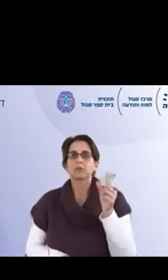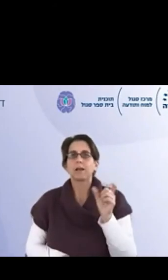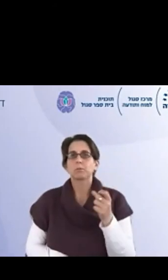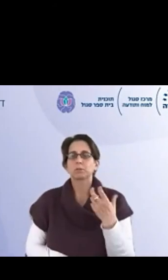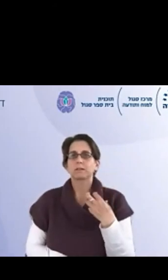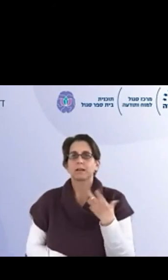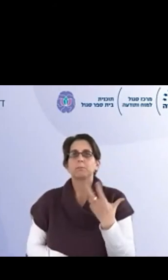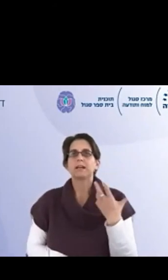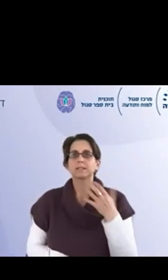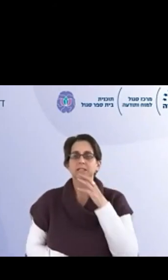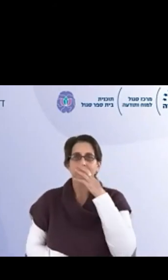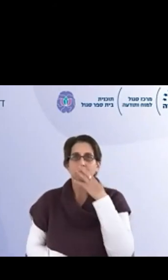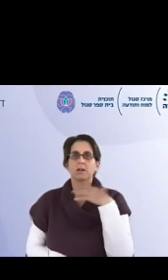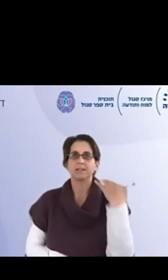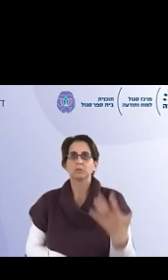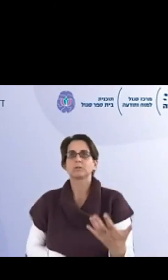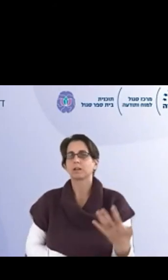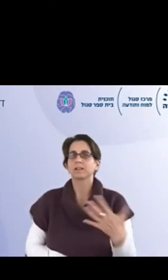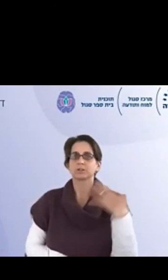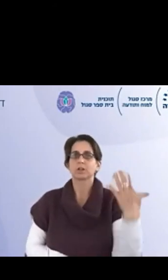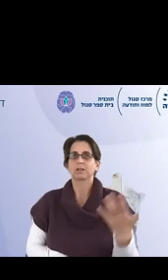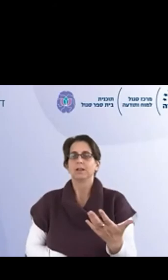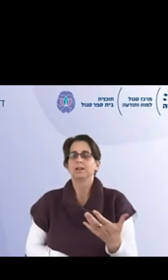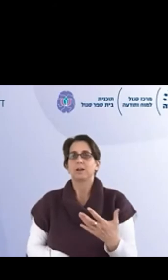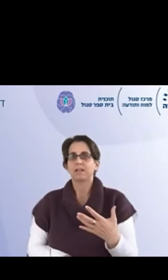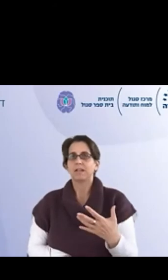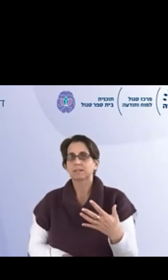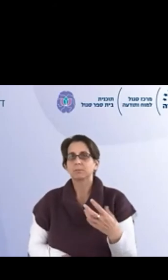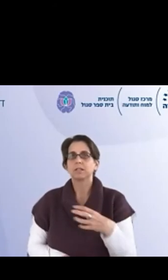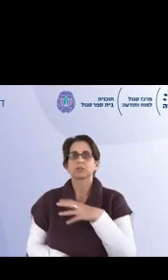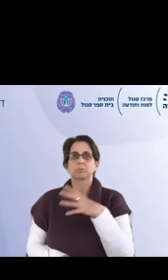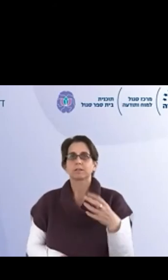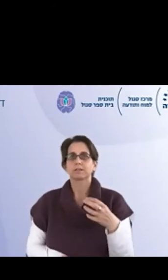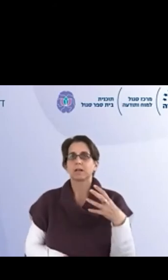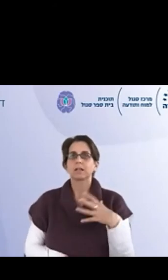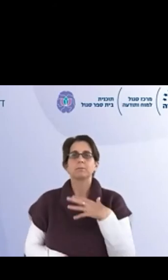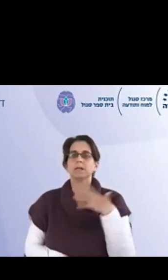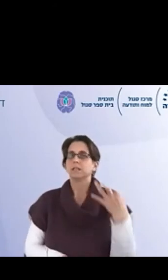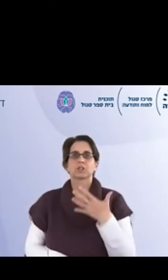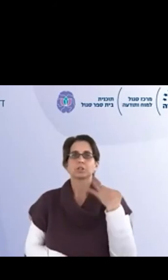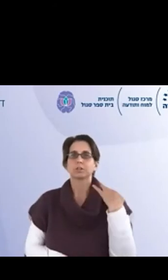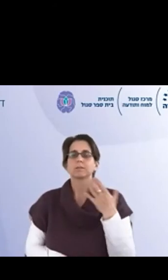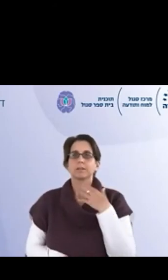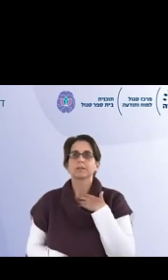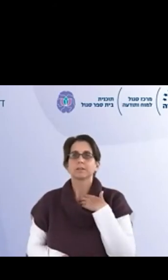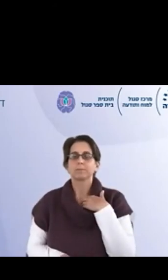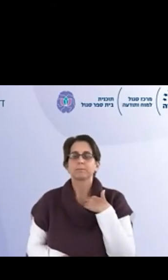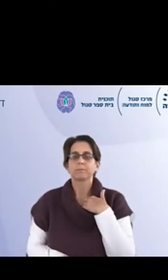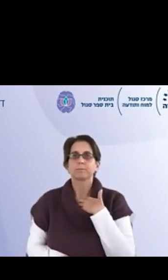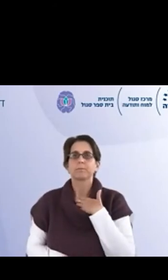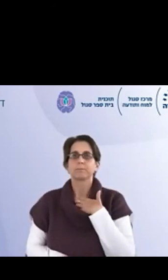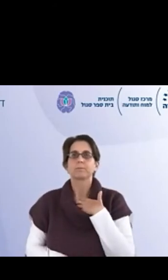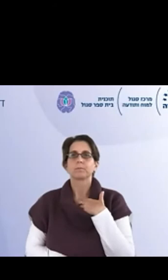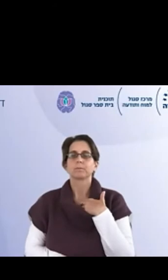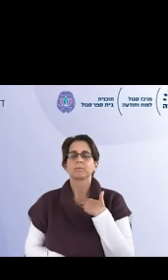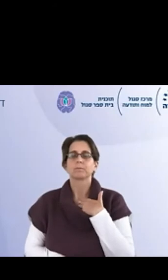להגיד אולי במשפט איך בדקת את זה כלומר הכנסנו את הכלי הזה של הכוונה עצמית שבודק פחים מודל ההגדרה העצמית בעצם הוא